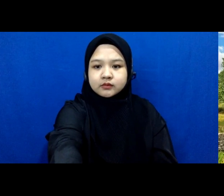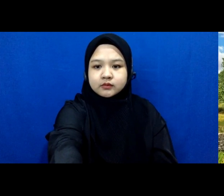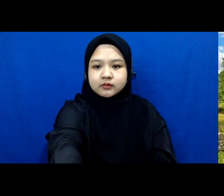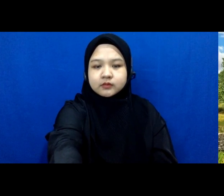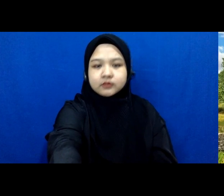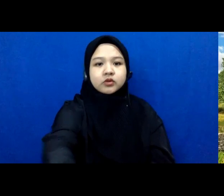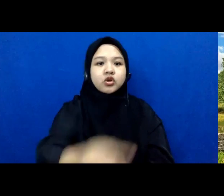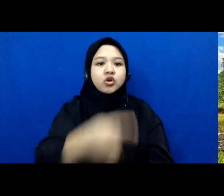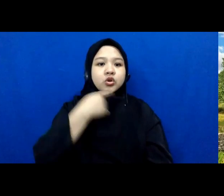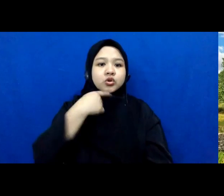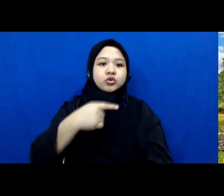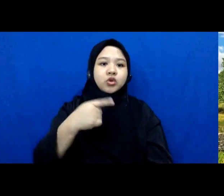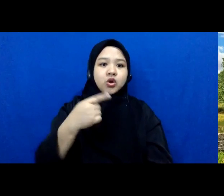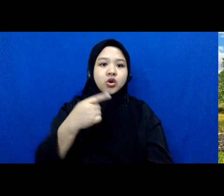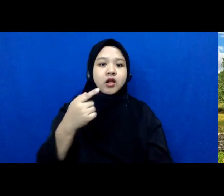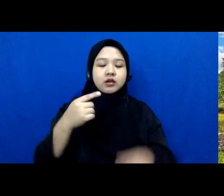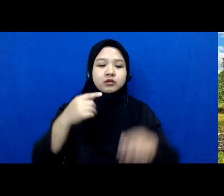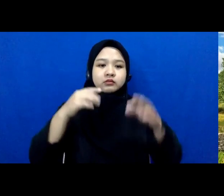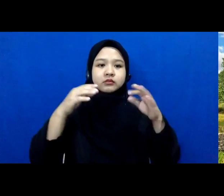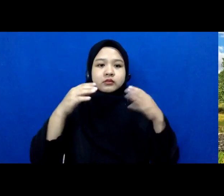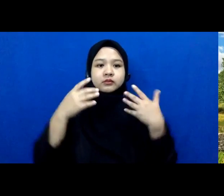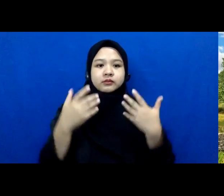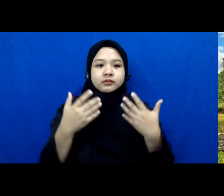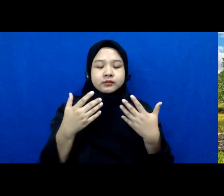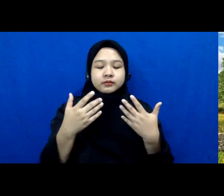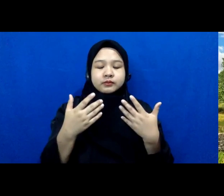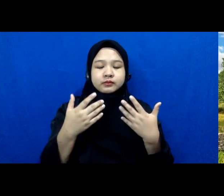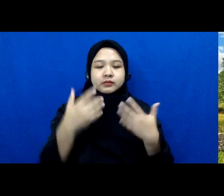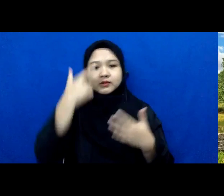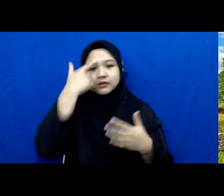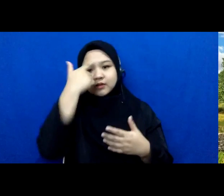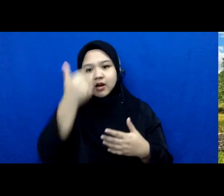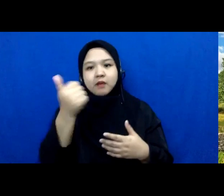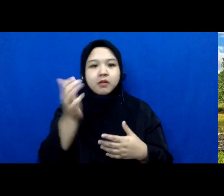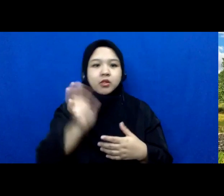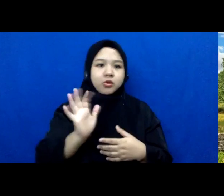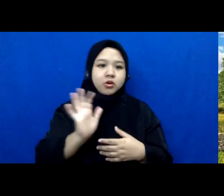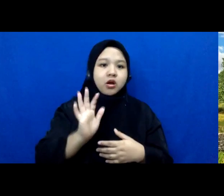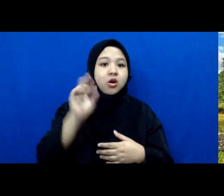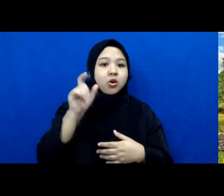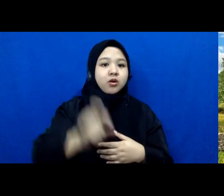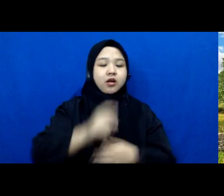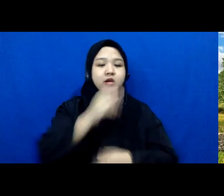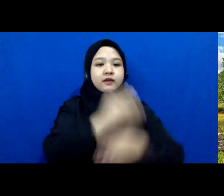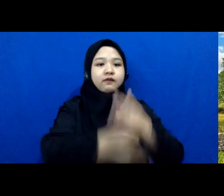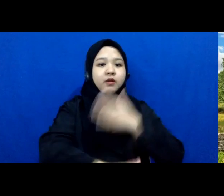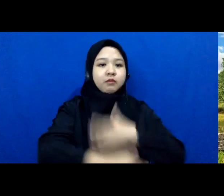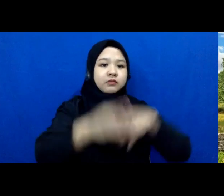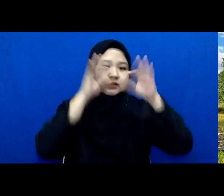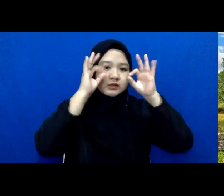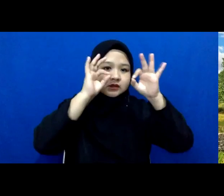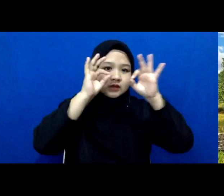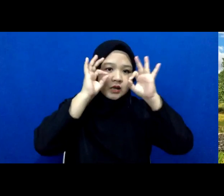cakep dan tidak cakep teman-teman di Babel gitu ya menjadi saksi di persidangan